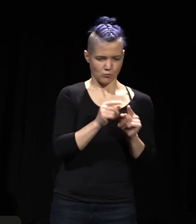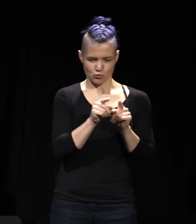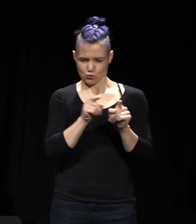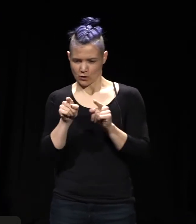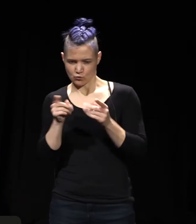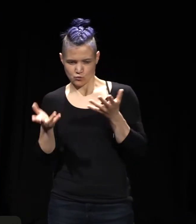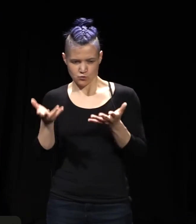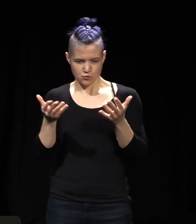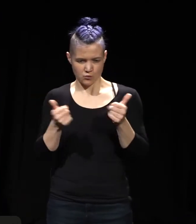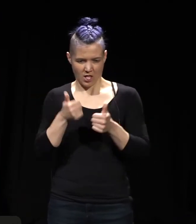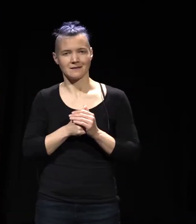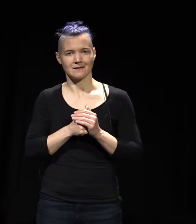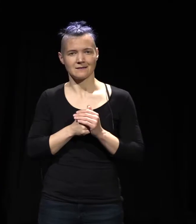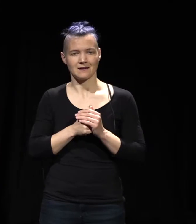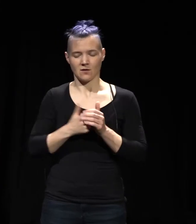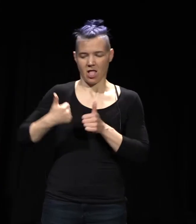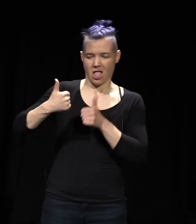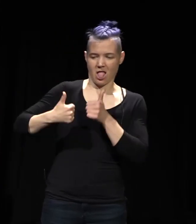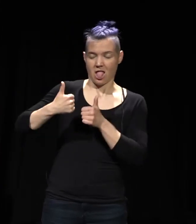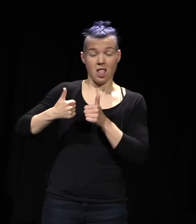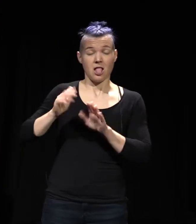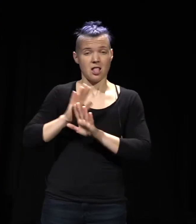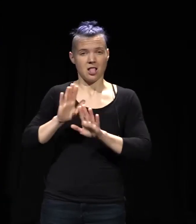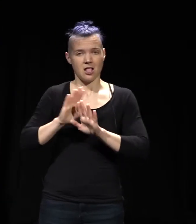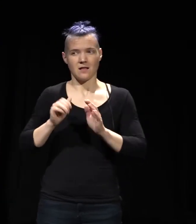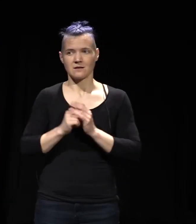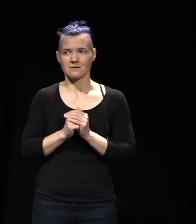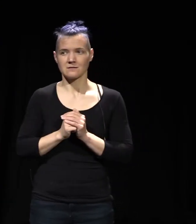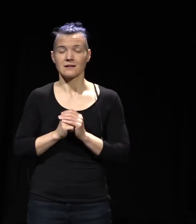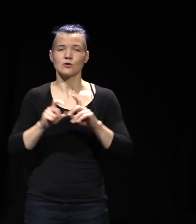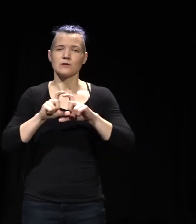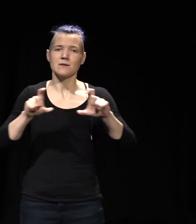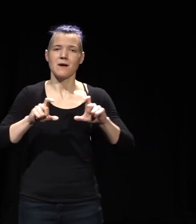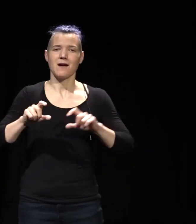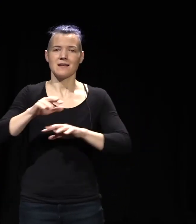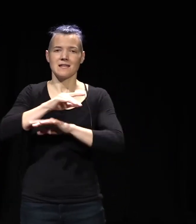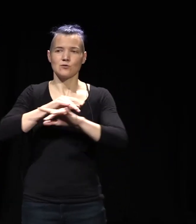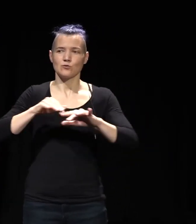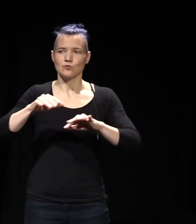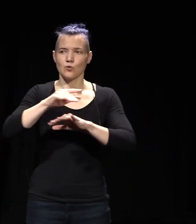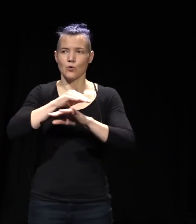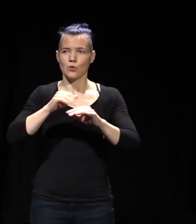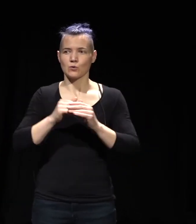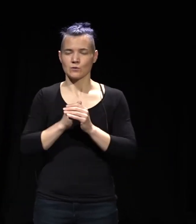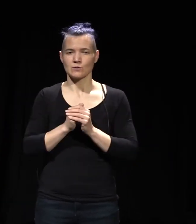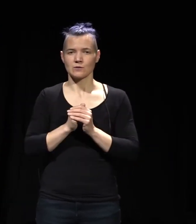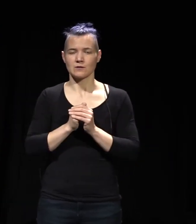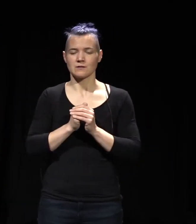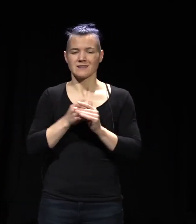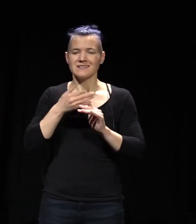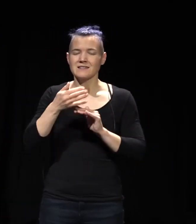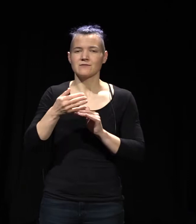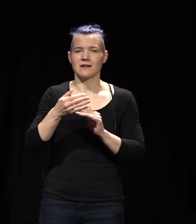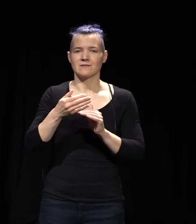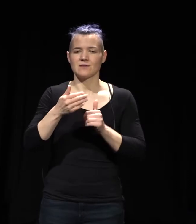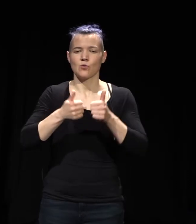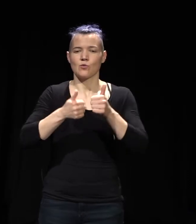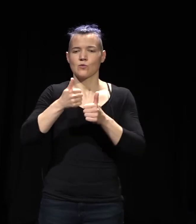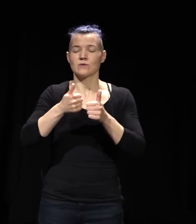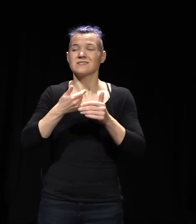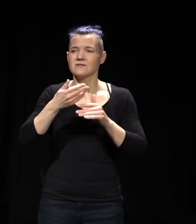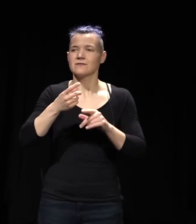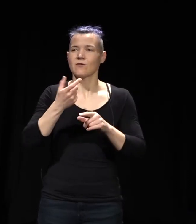das Ganze zu bereichern. Wenn wir über inklusiv reden, dann muss dieses Wort irgendwann wegfallen. Und dann muss